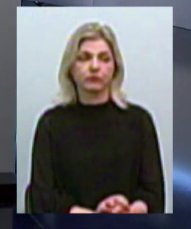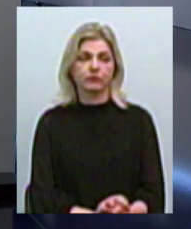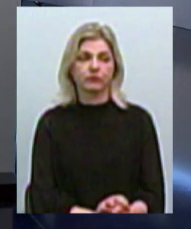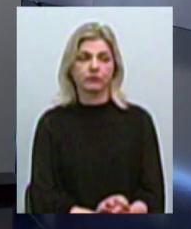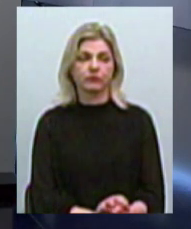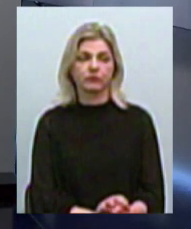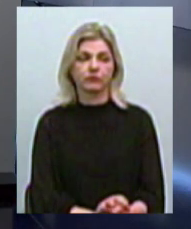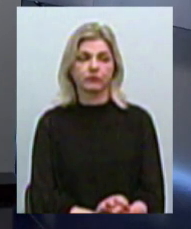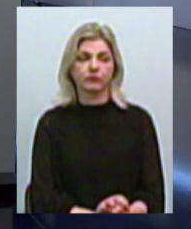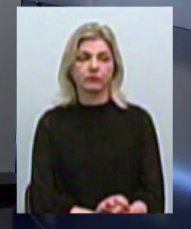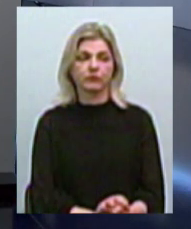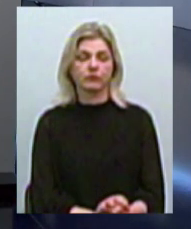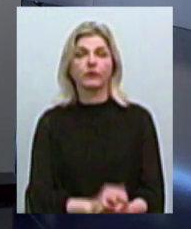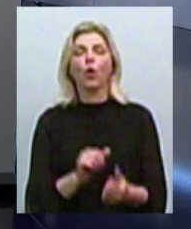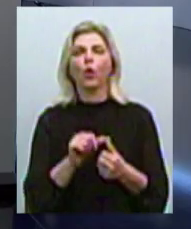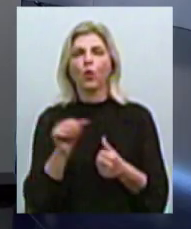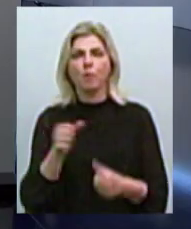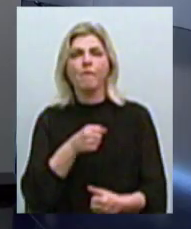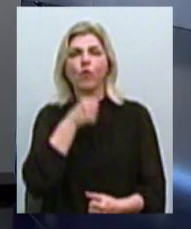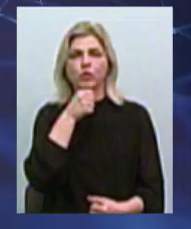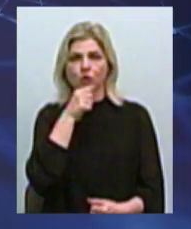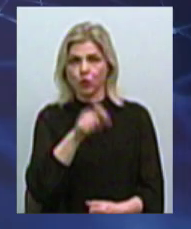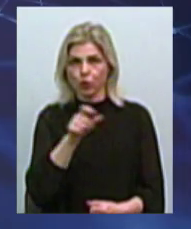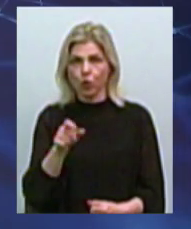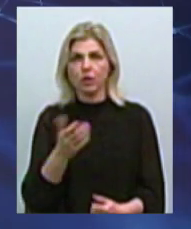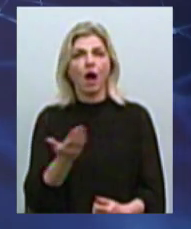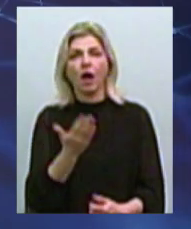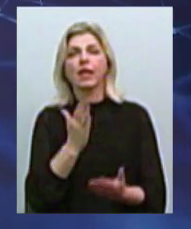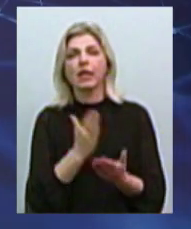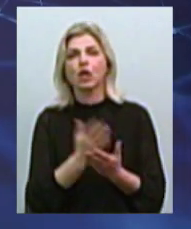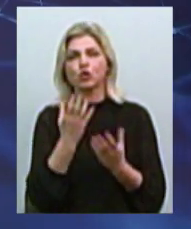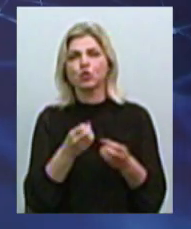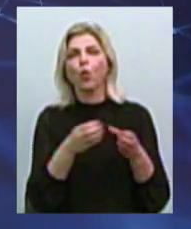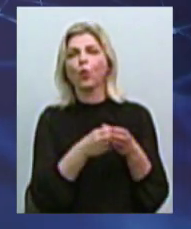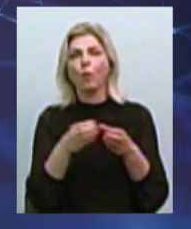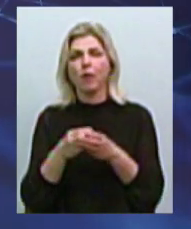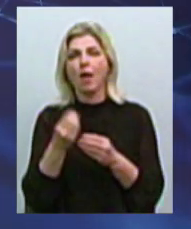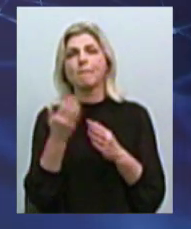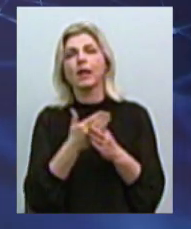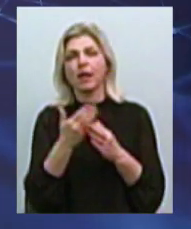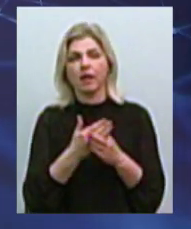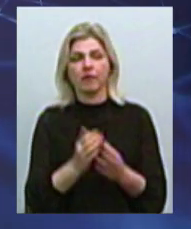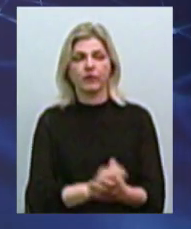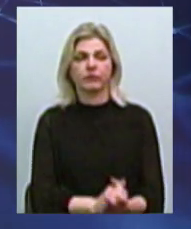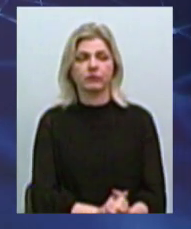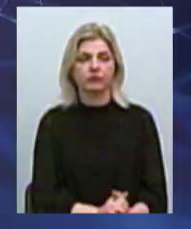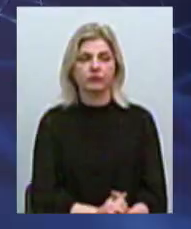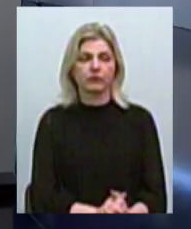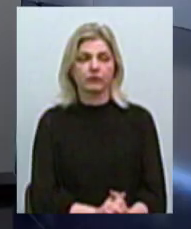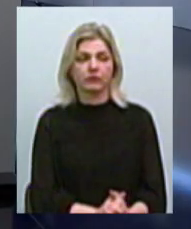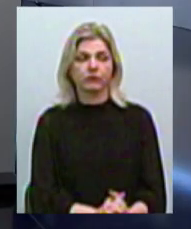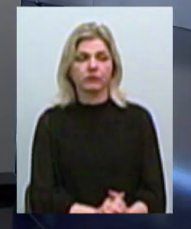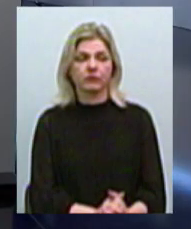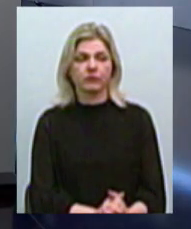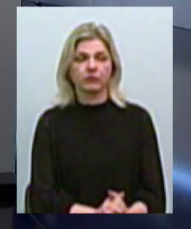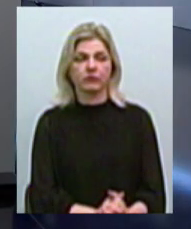кроме летних людей, какие еще существуют категории пельговиков? Безгорода законов,